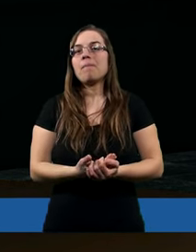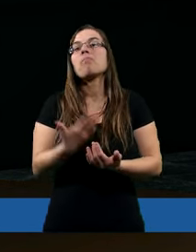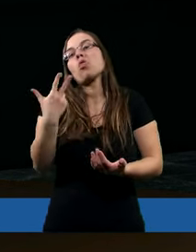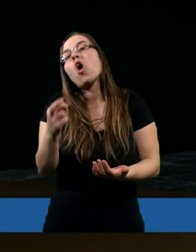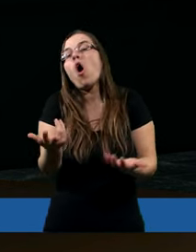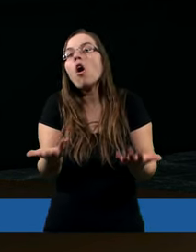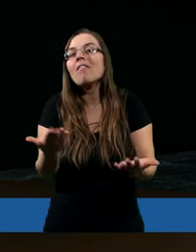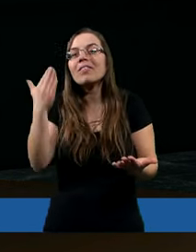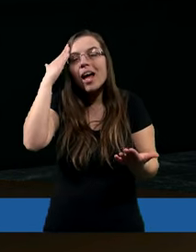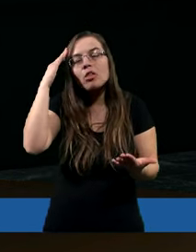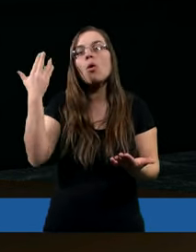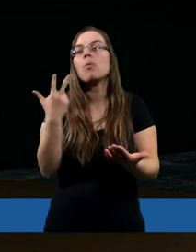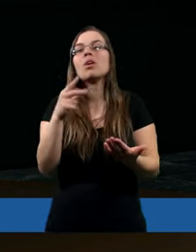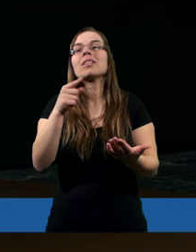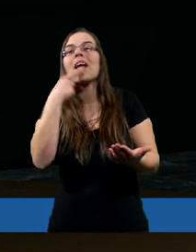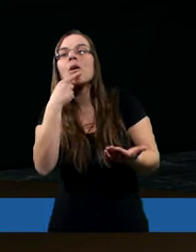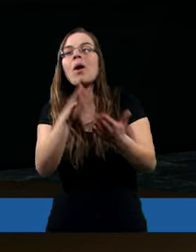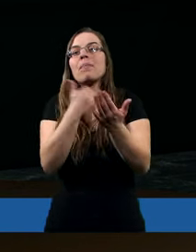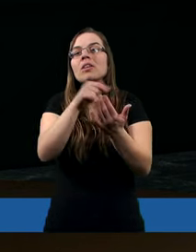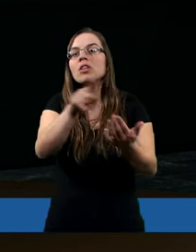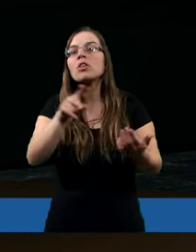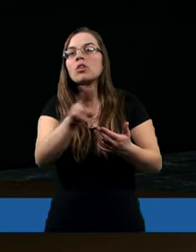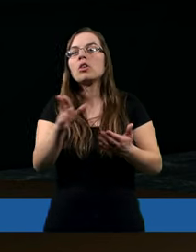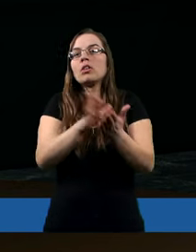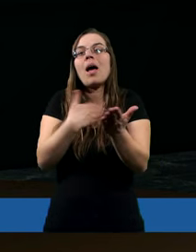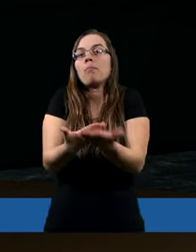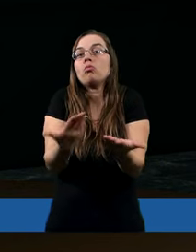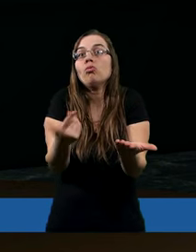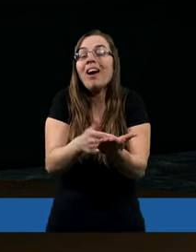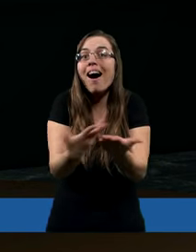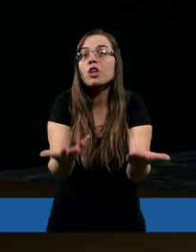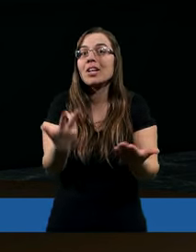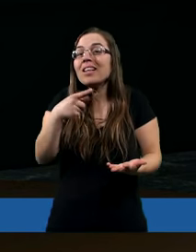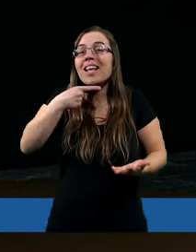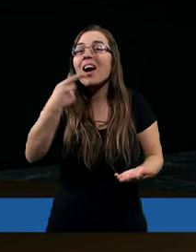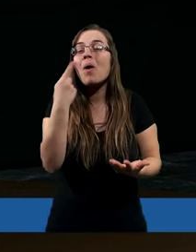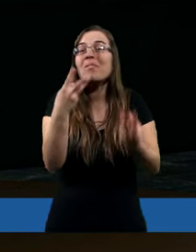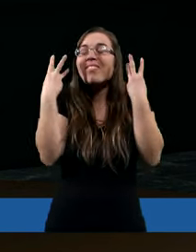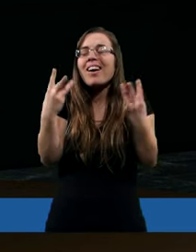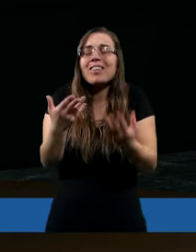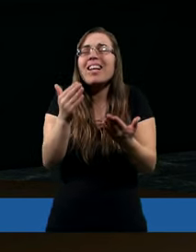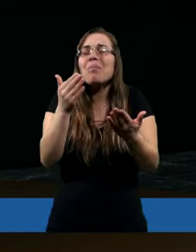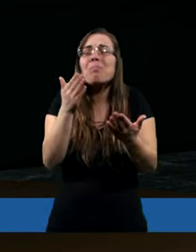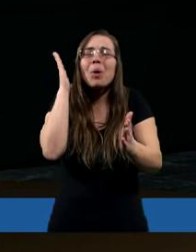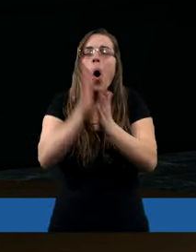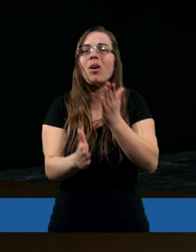No, cokolwiek. Nie kłam, tak? Tak. Na przykład, nie kłam. No, ale no,